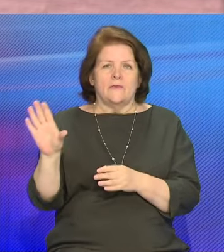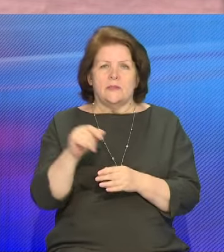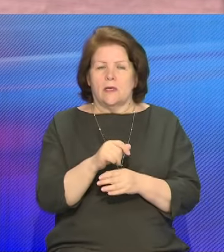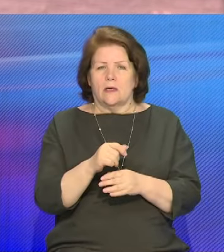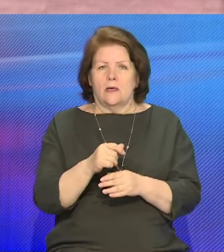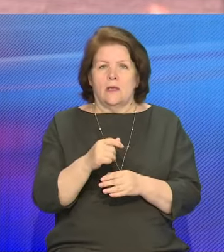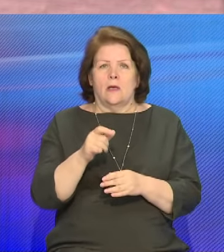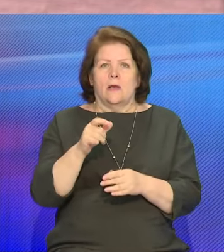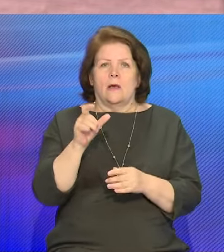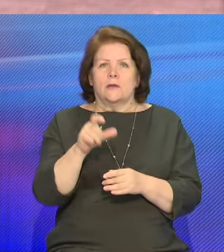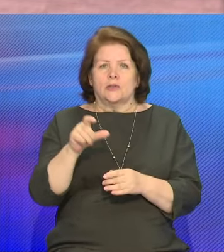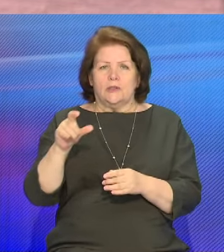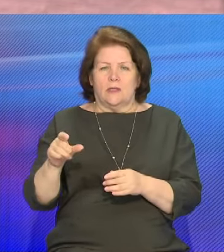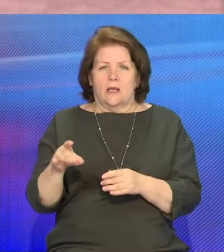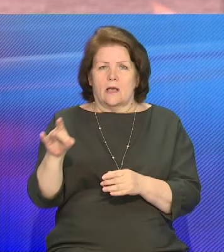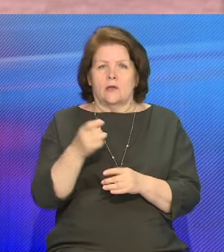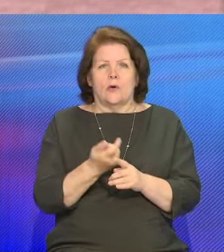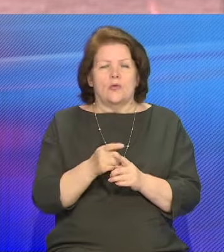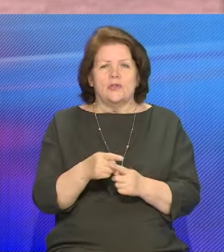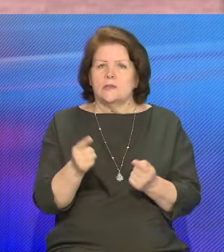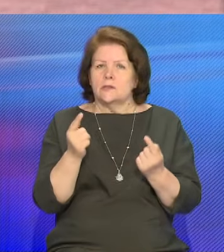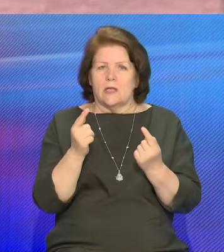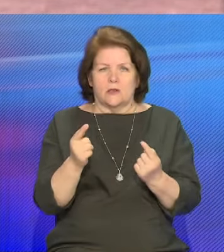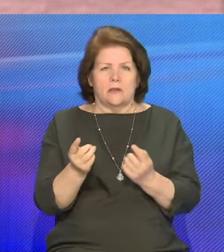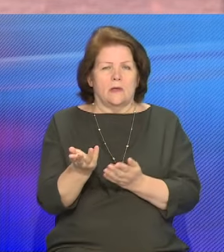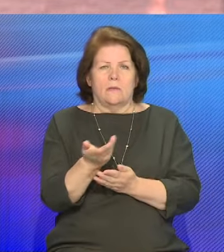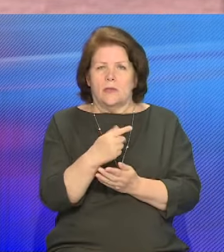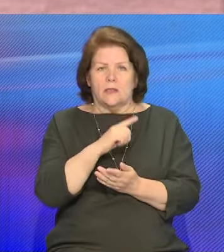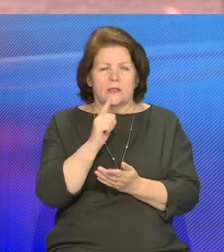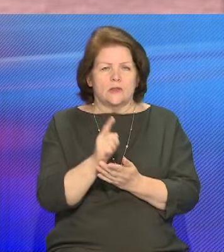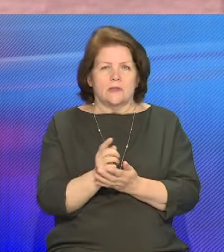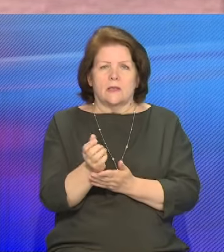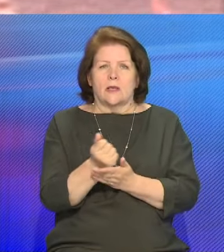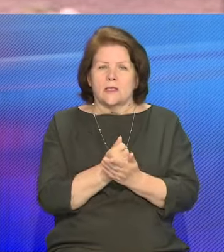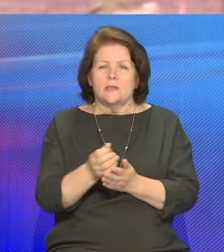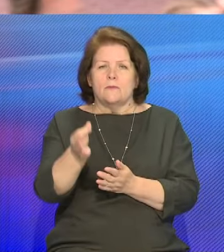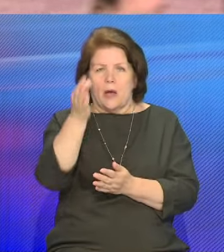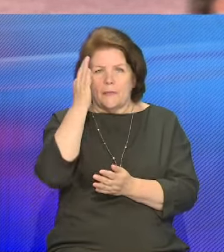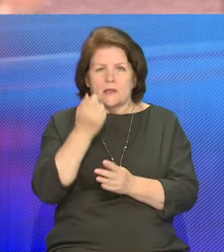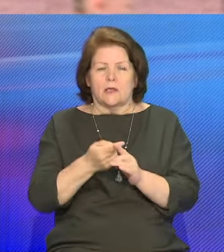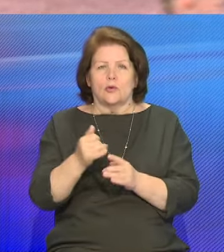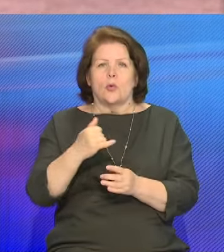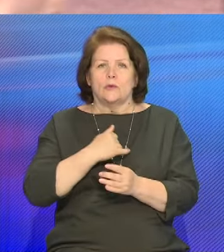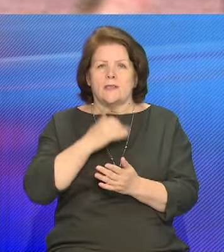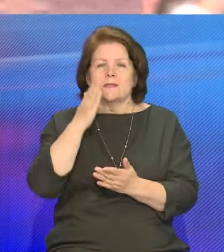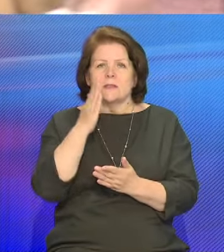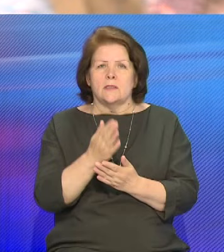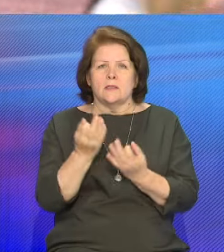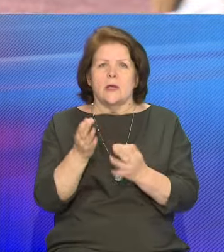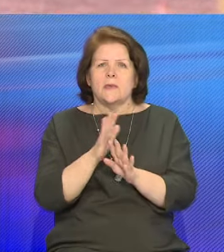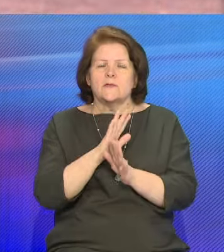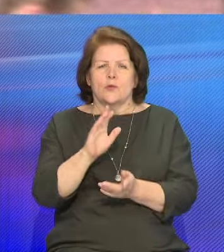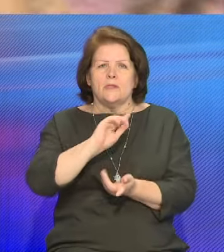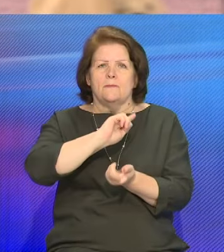района очень значимое, и мы должны сохранить ту память, которая у нас есть, не позволит переписать